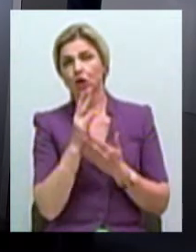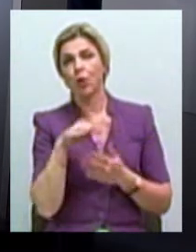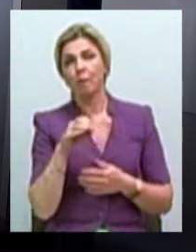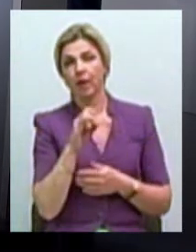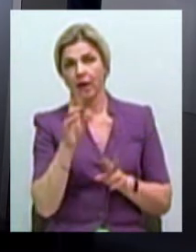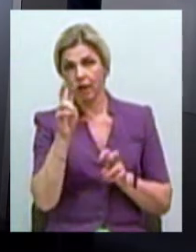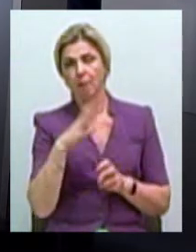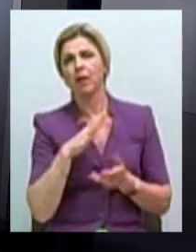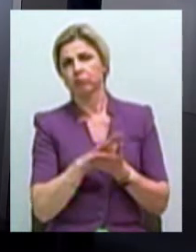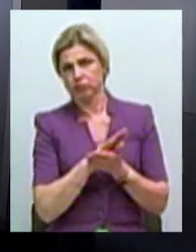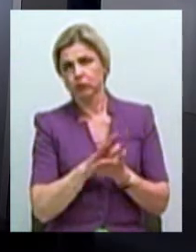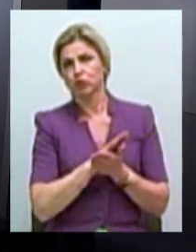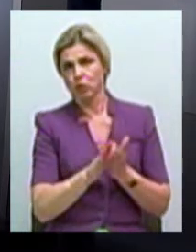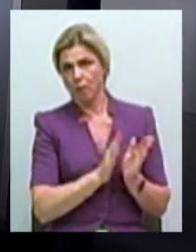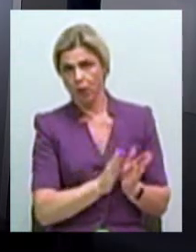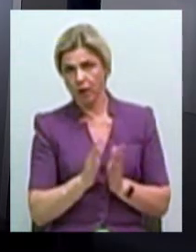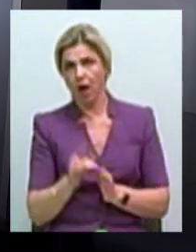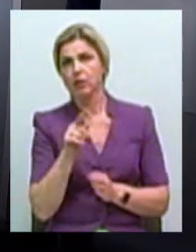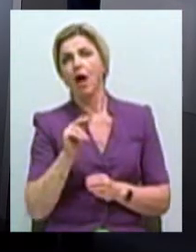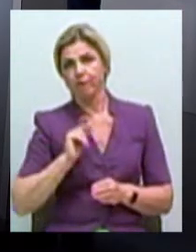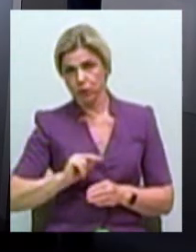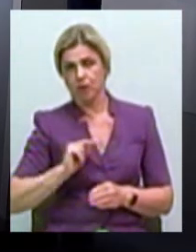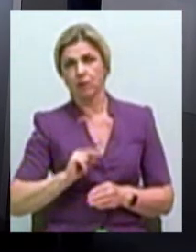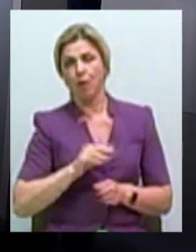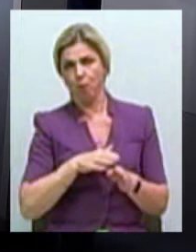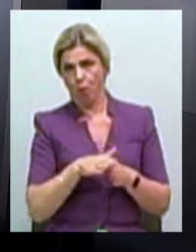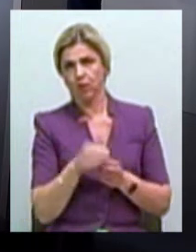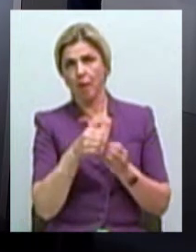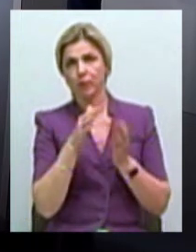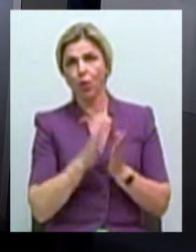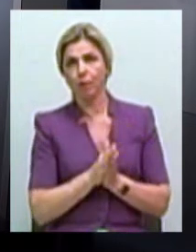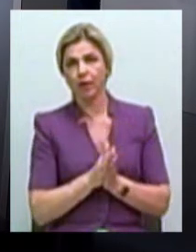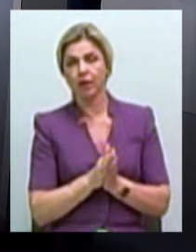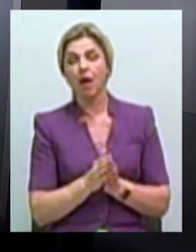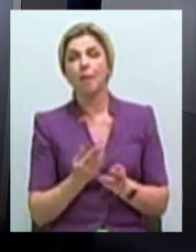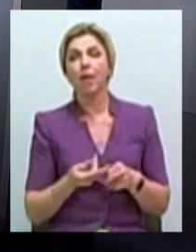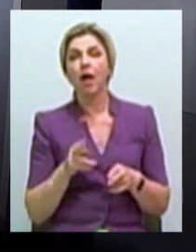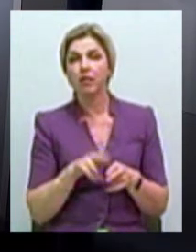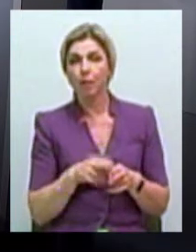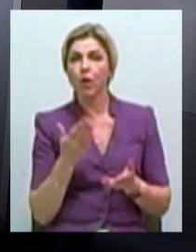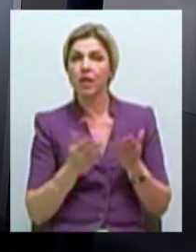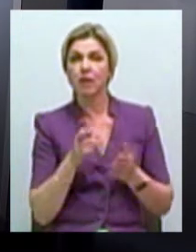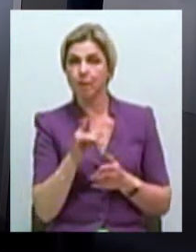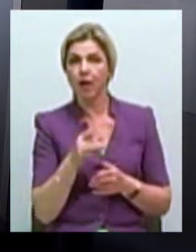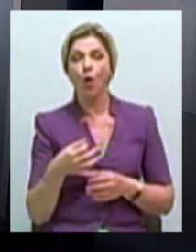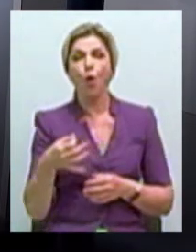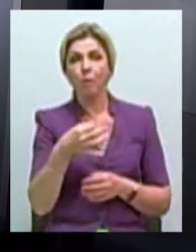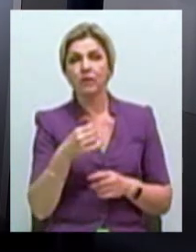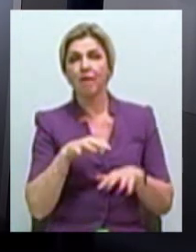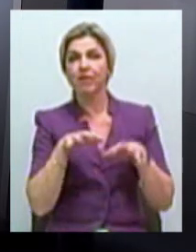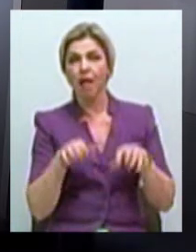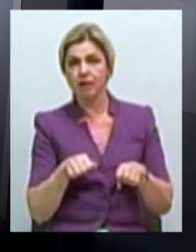привела поміщення в порядок, і оно функціонувало в полному об'ємі. Тому, якщо б обласна власть,